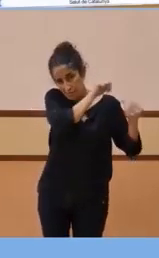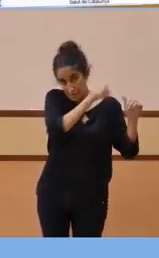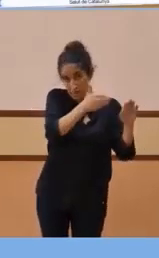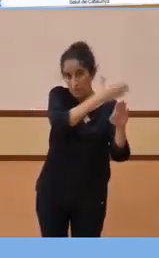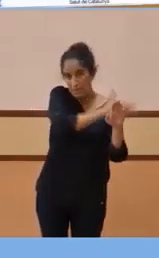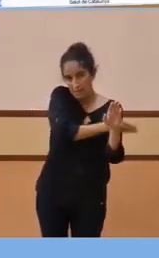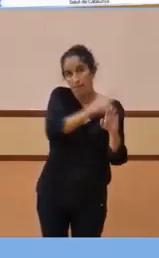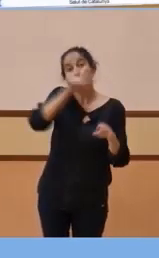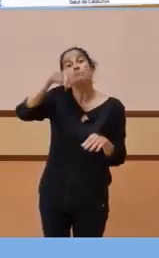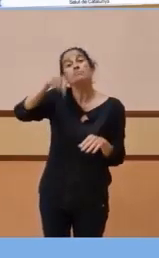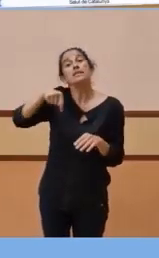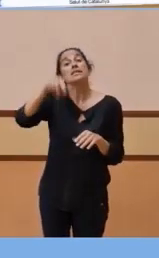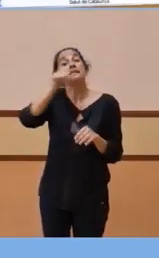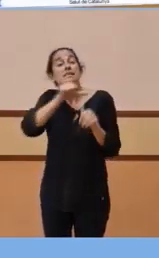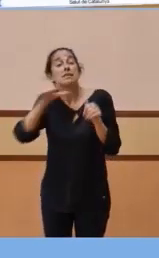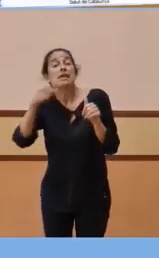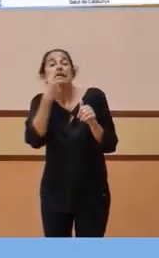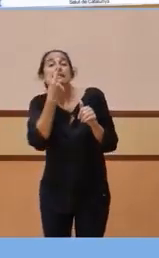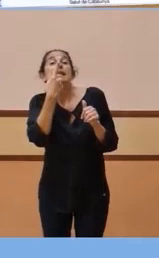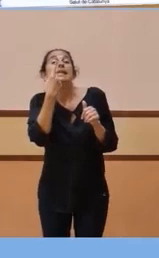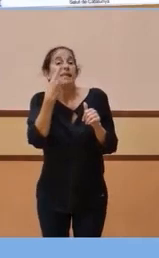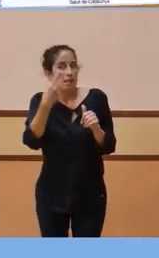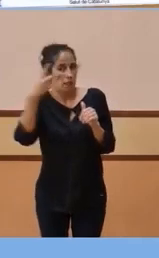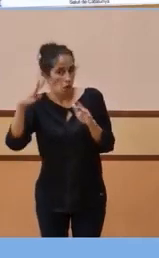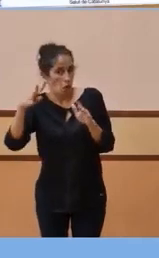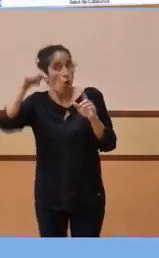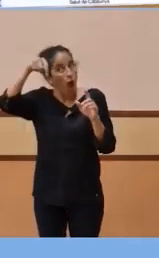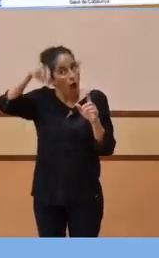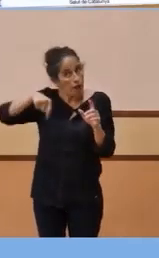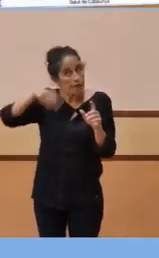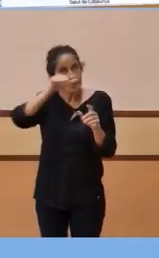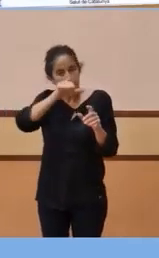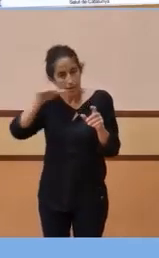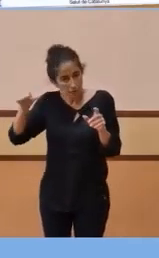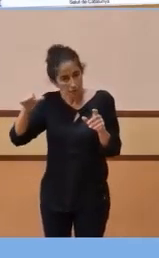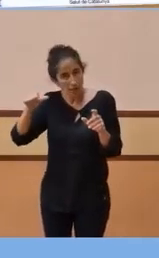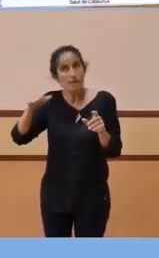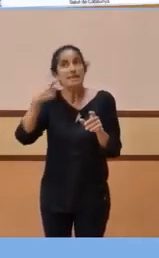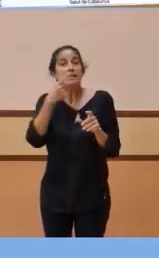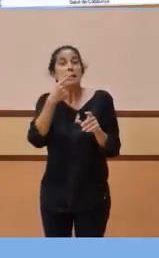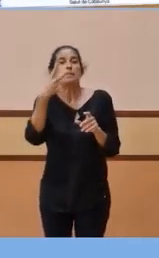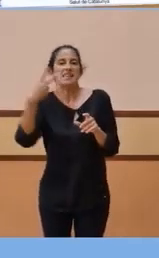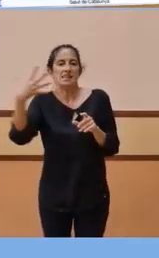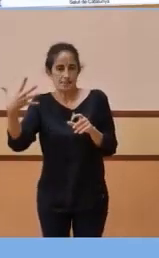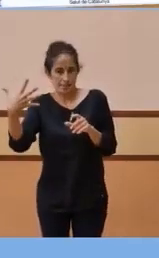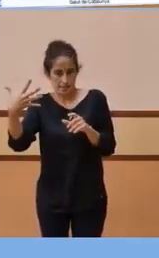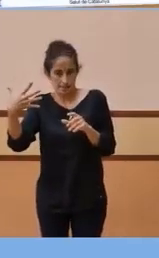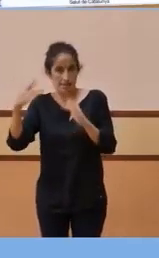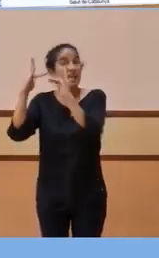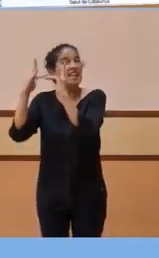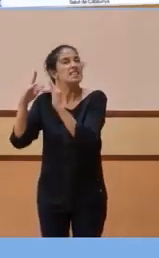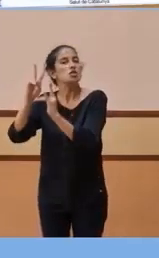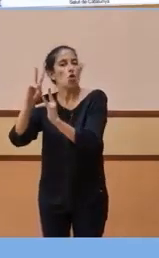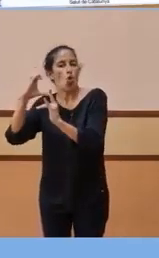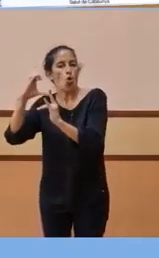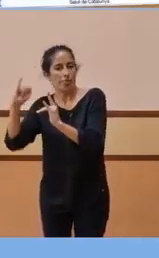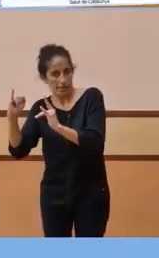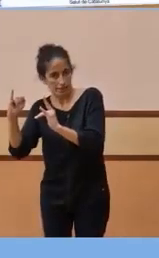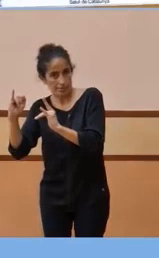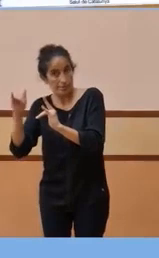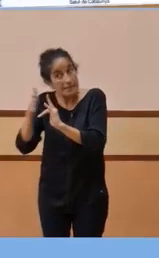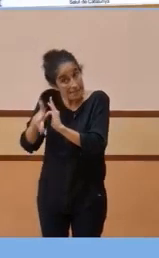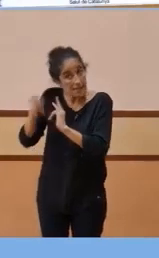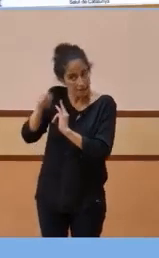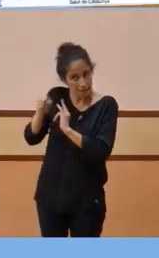119 a principis d'aquesta setmana, avui estem a 125 persones ingressades en llits de crítics. És molt probable que les persones ingressades en llits de